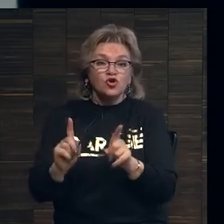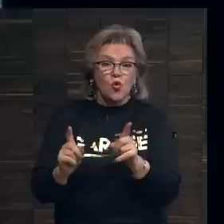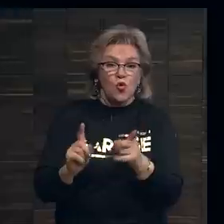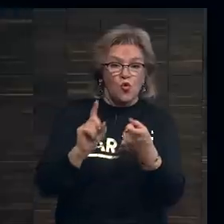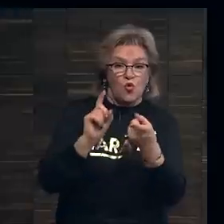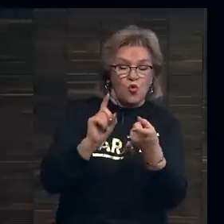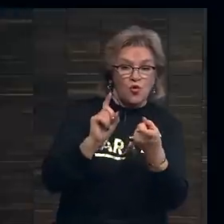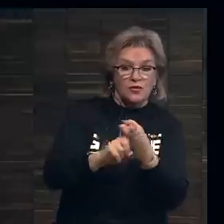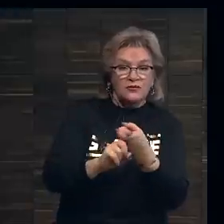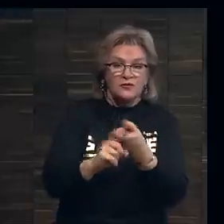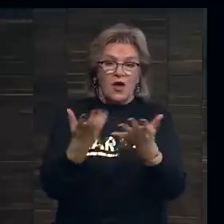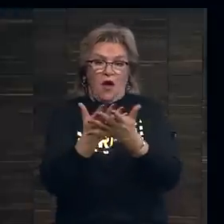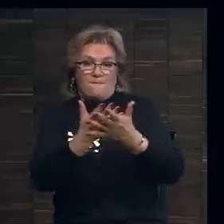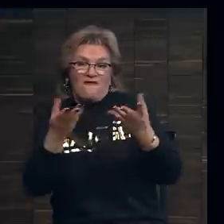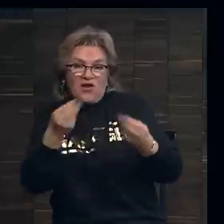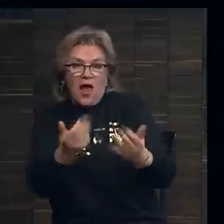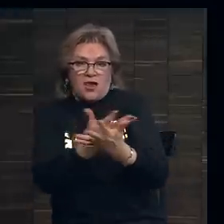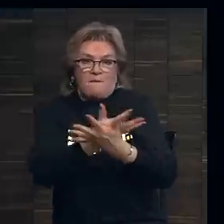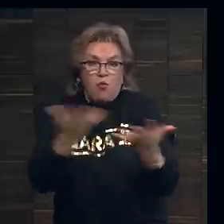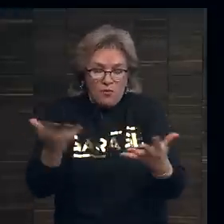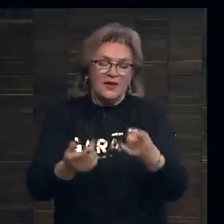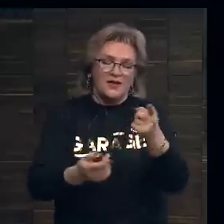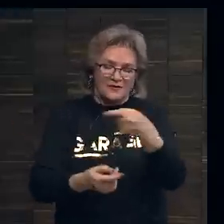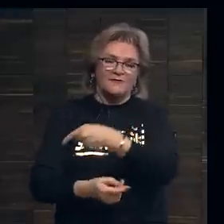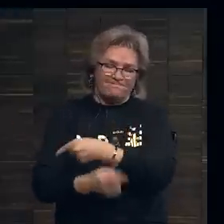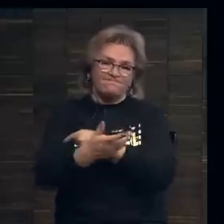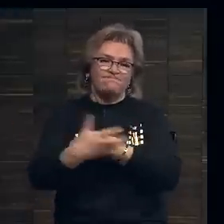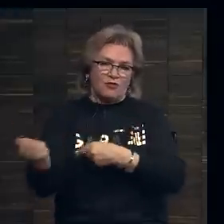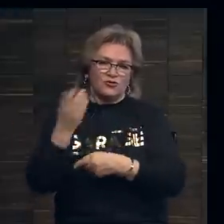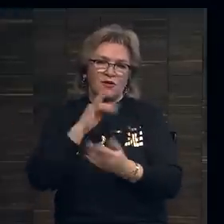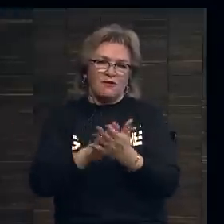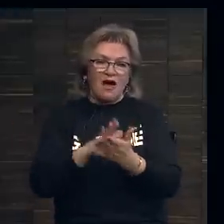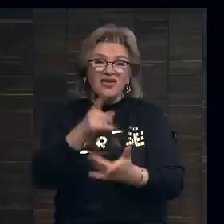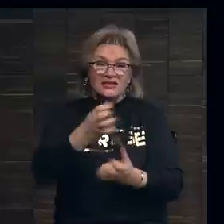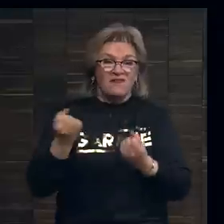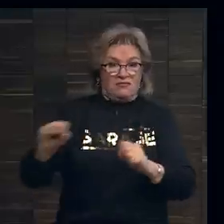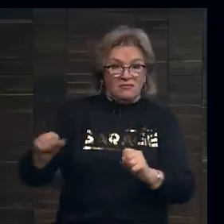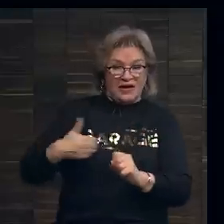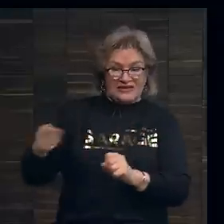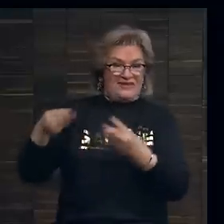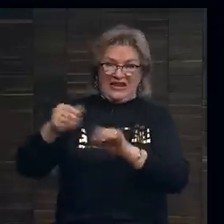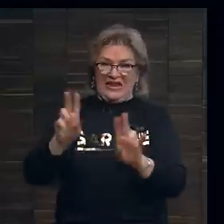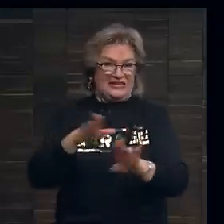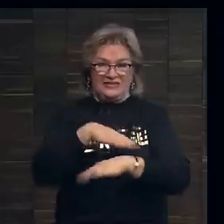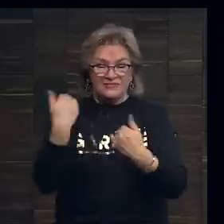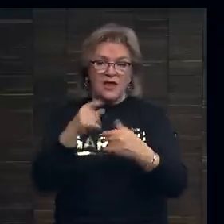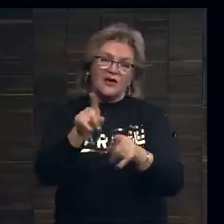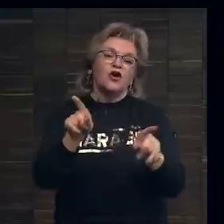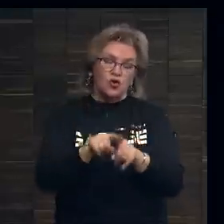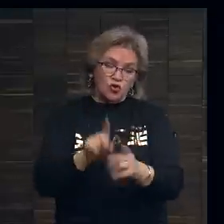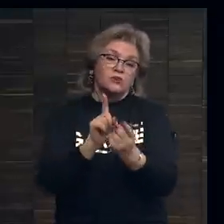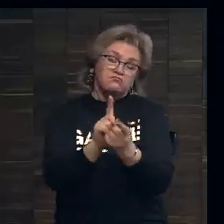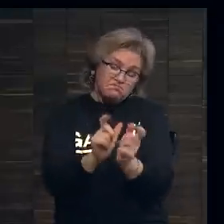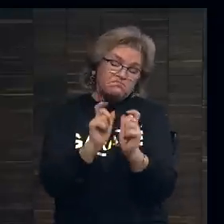влияния публики, то да, вы это получите. А если вы хотите избежать этого влияния, то вам тоже